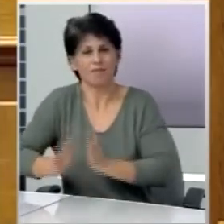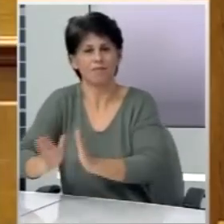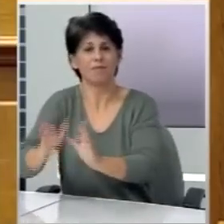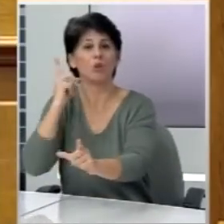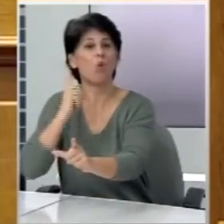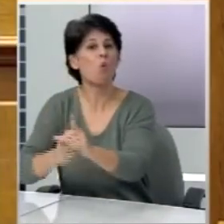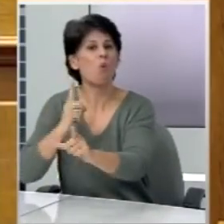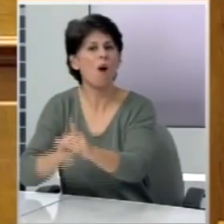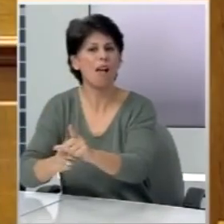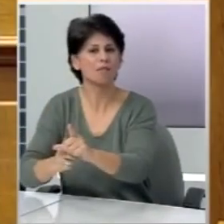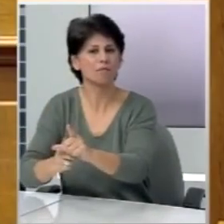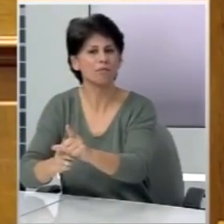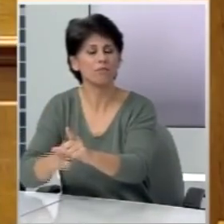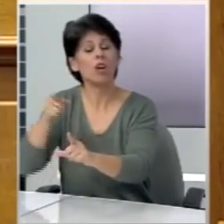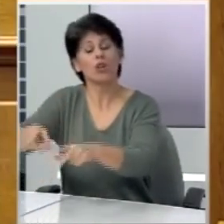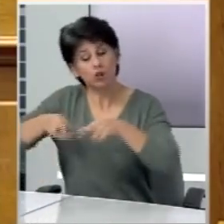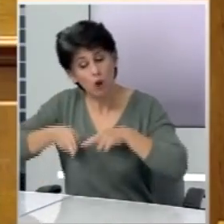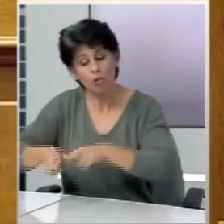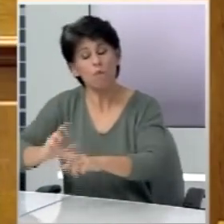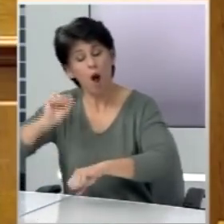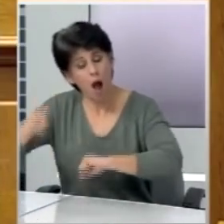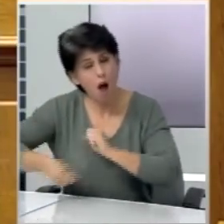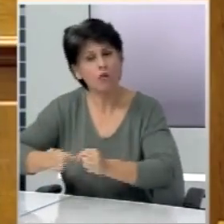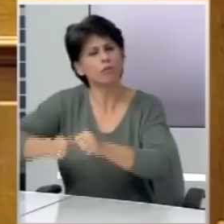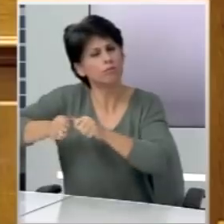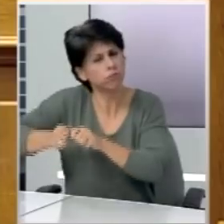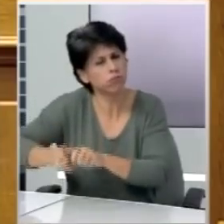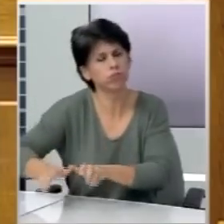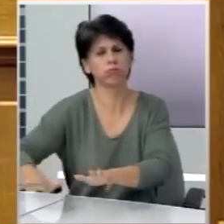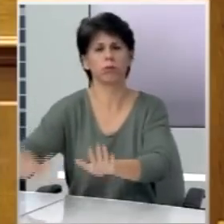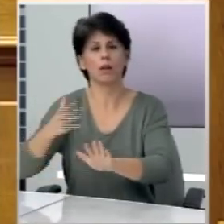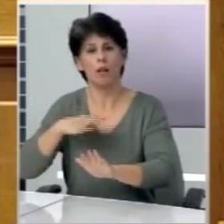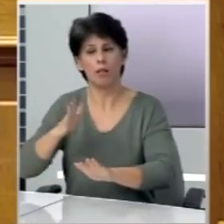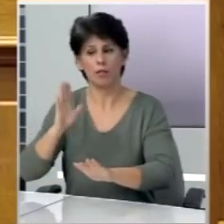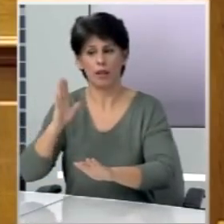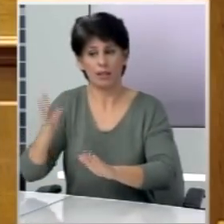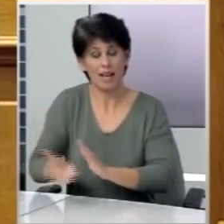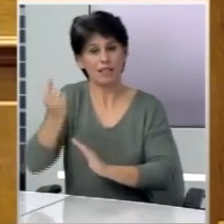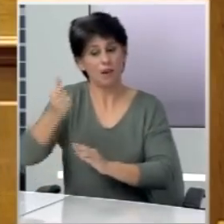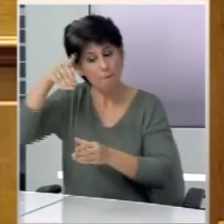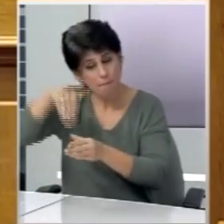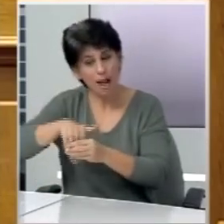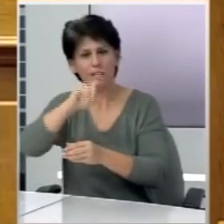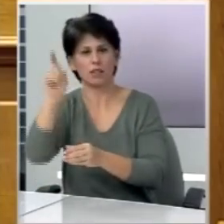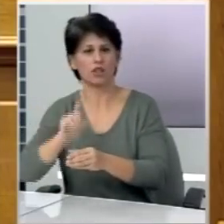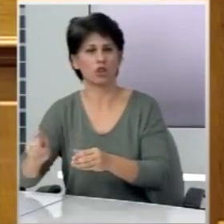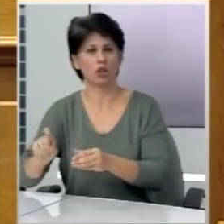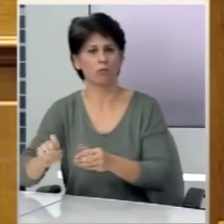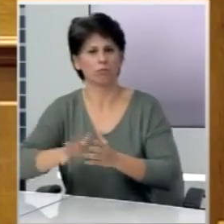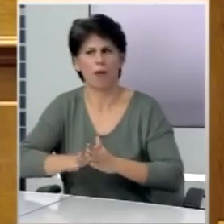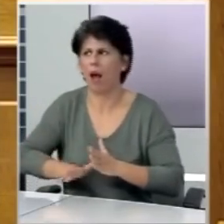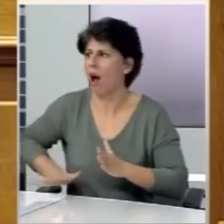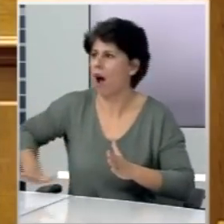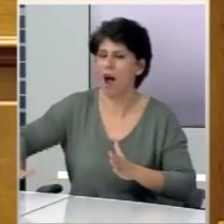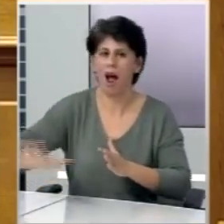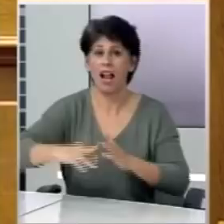ΚΚΕ στο δρόμο του αγώνα με την πρόθεση να εξασφαλίσει μέσα στη ζωή μια πλατιά